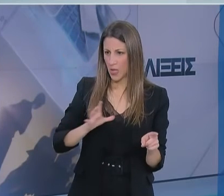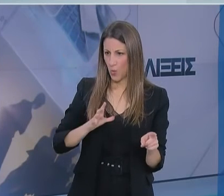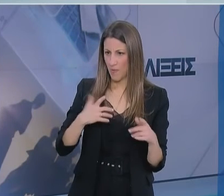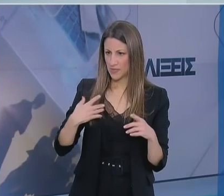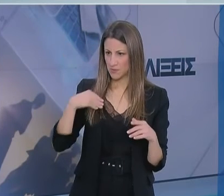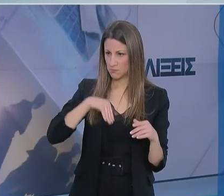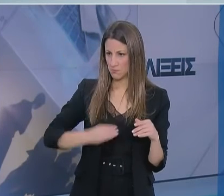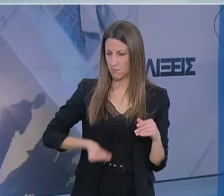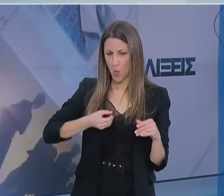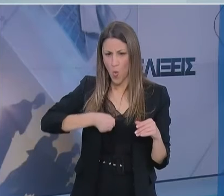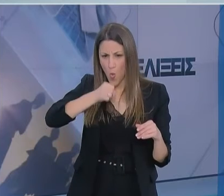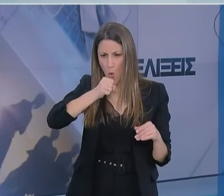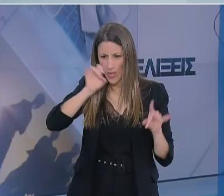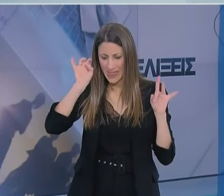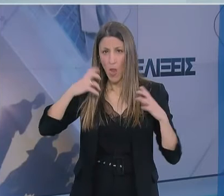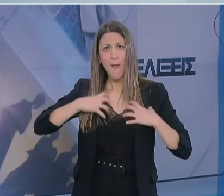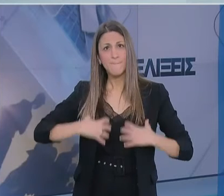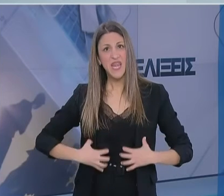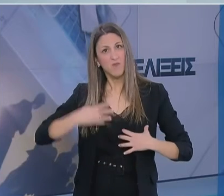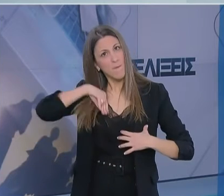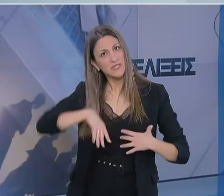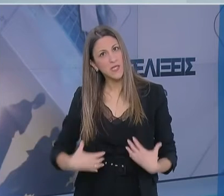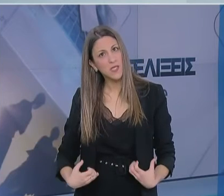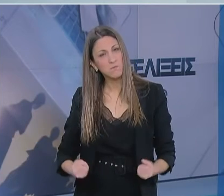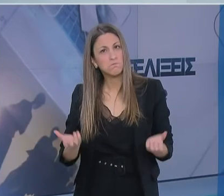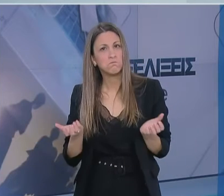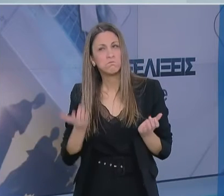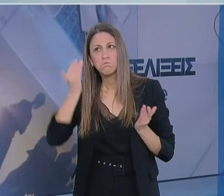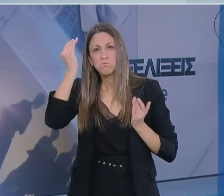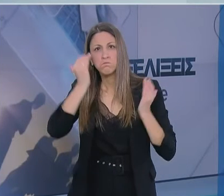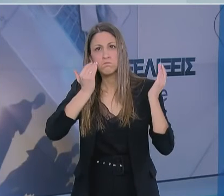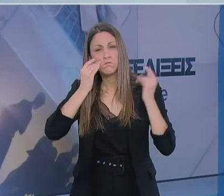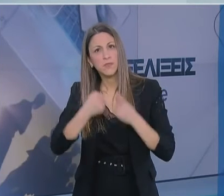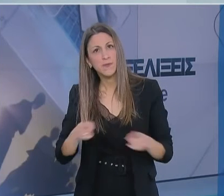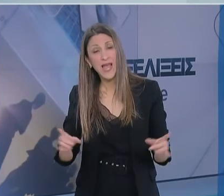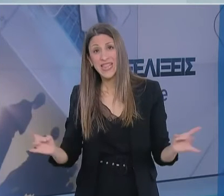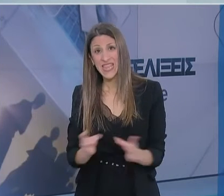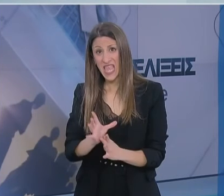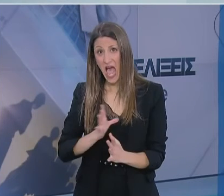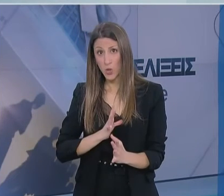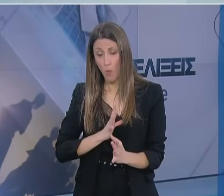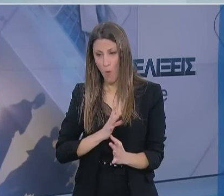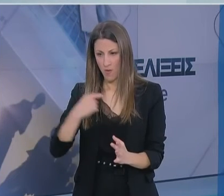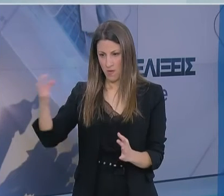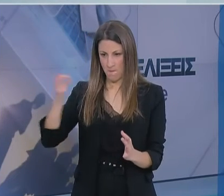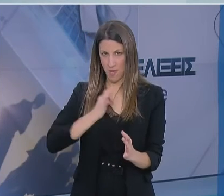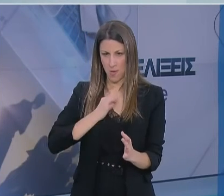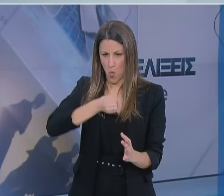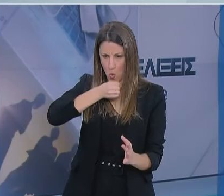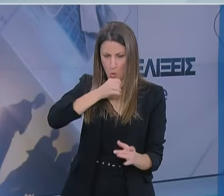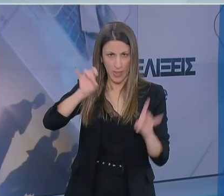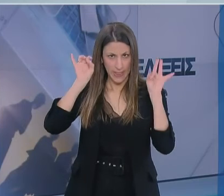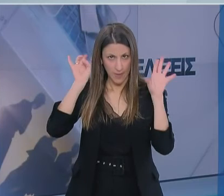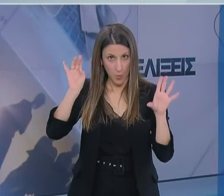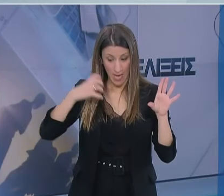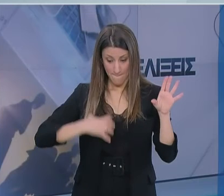κάποια έστω μικρά συμπτώματα τα οποία θα μπορούσαν να υποψιάσουν κάποιον καθώς λένε ότι ακόμη και οι ασυμπτωματικοί μπορούν να έχουν μακροπρόθεσμες βλάβες στην υγεία